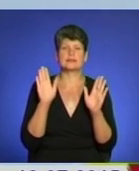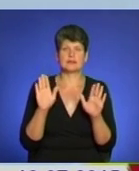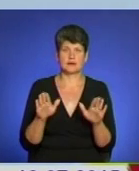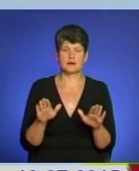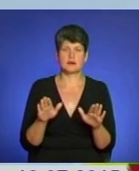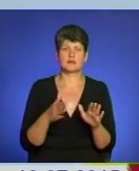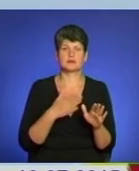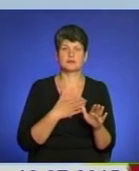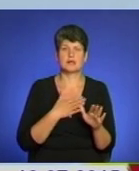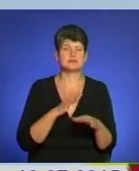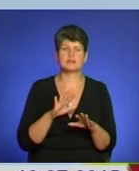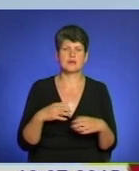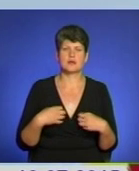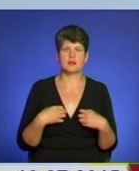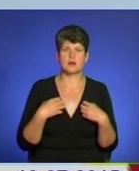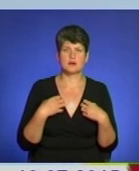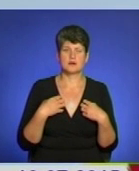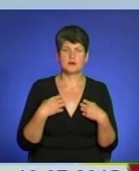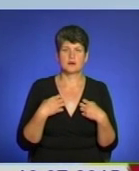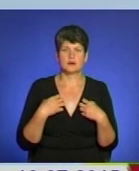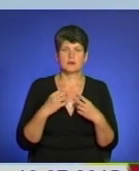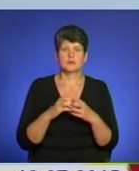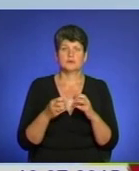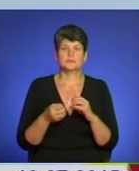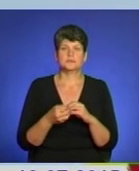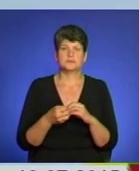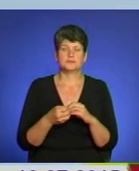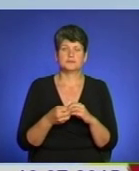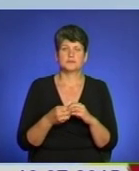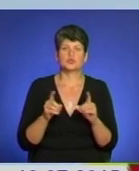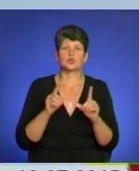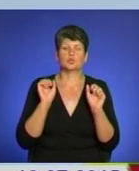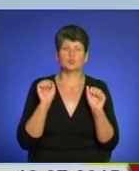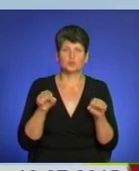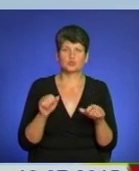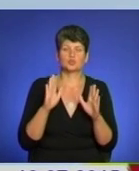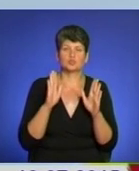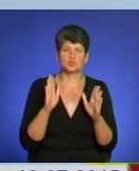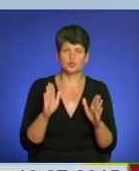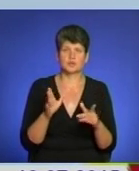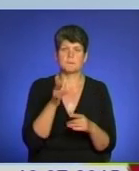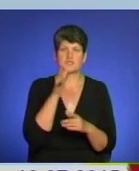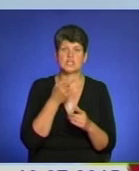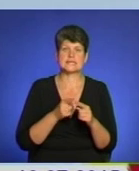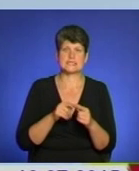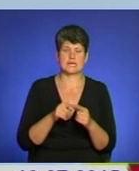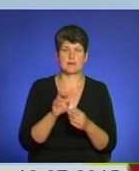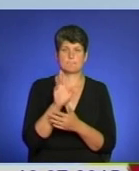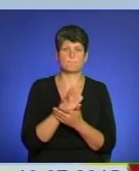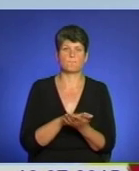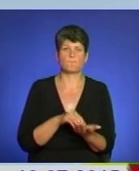нас не лякають невиходи, що можуть спіткати під час цієї прощи.